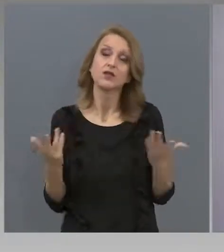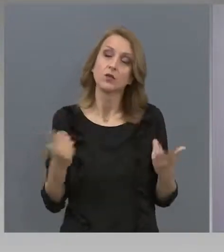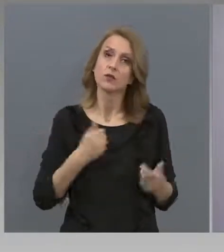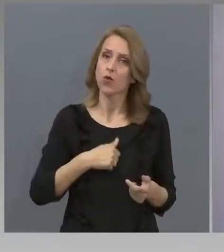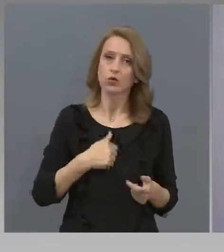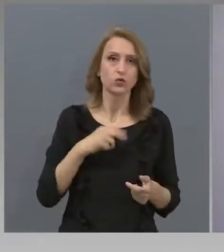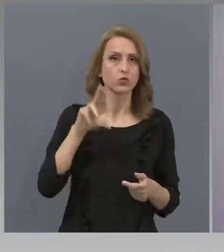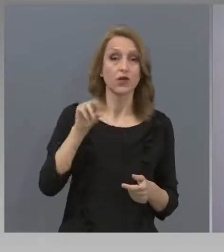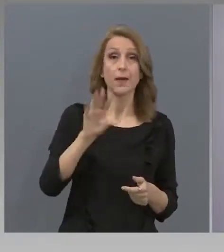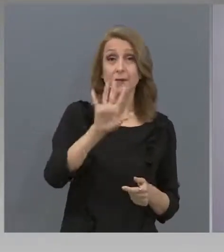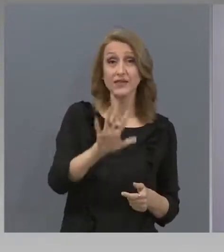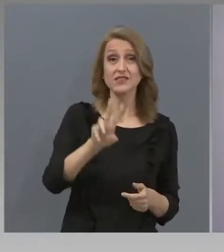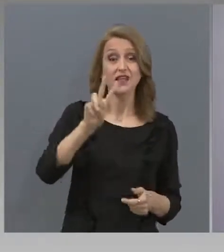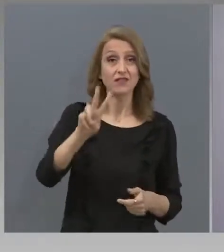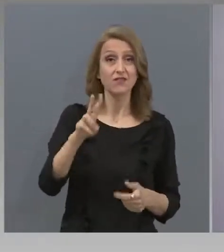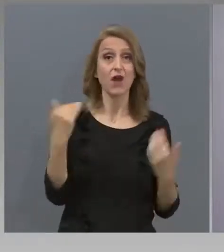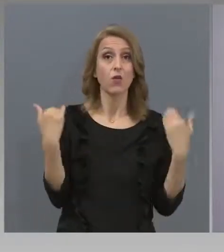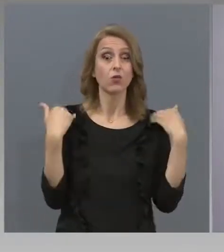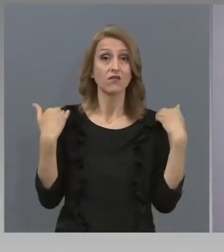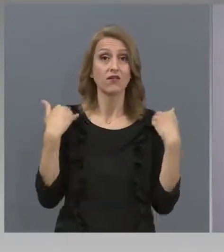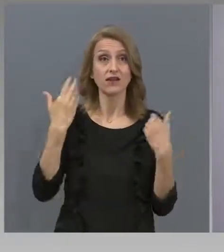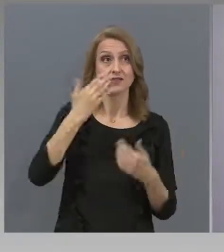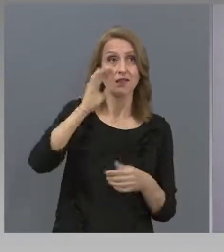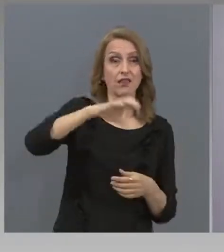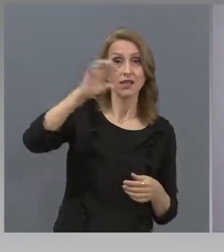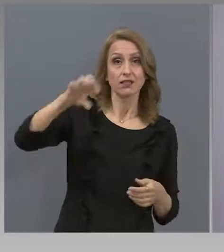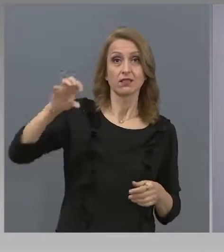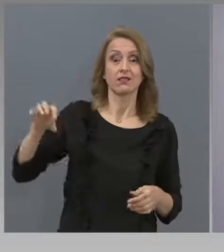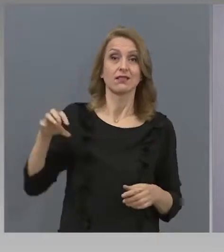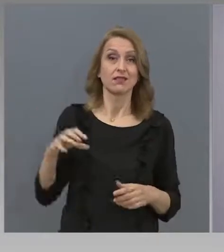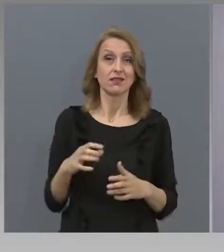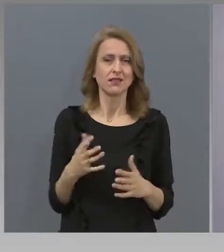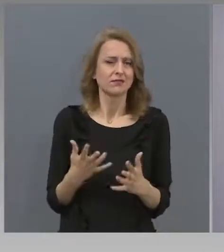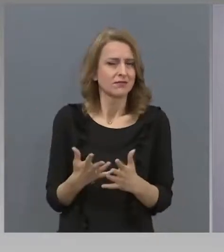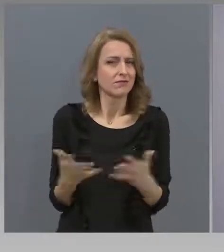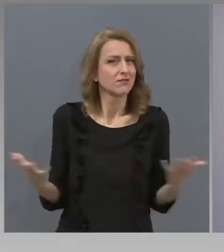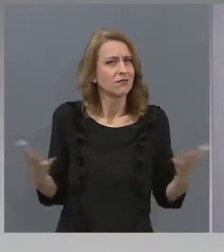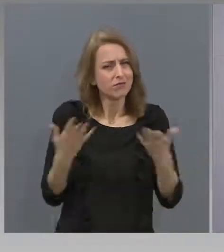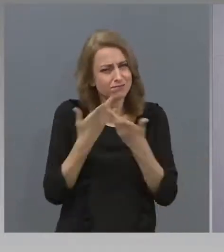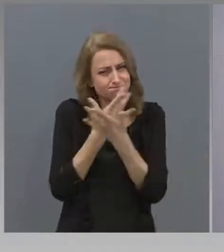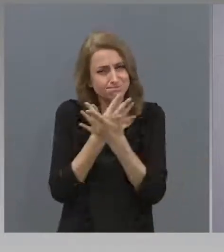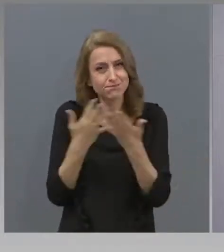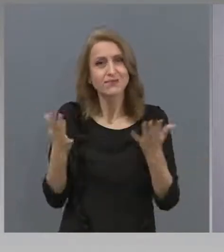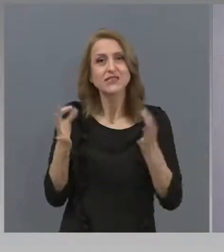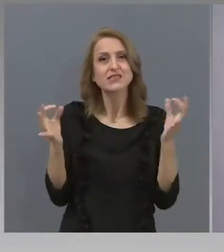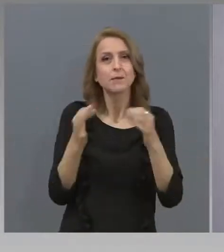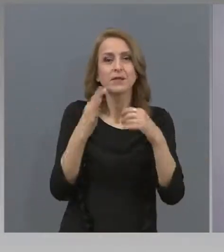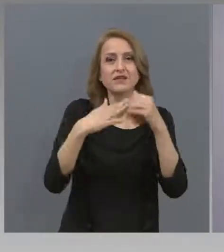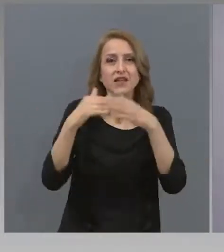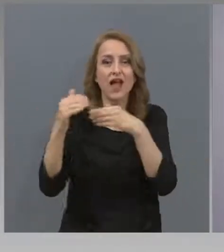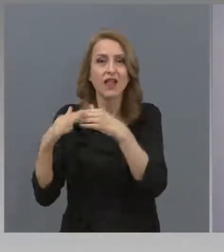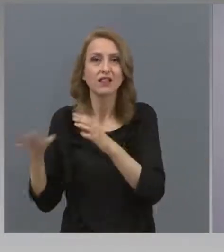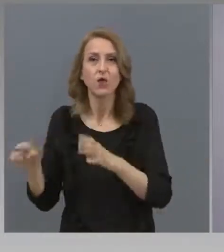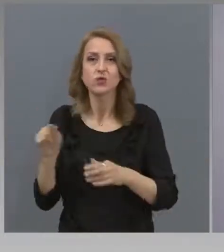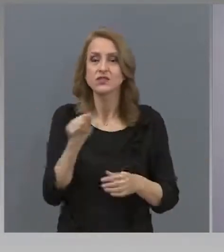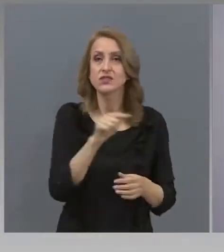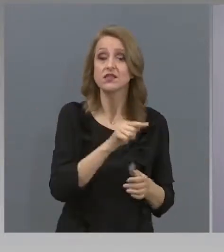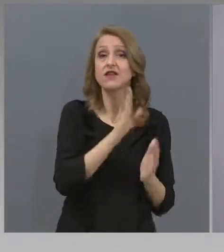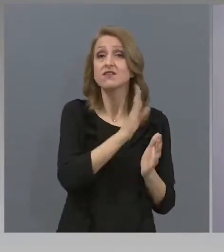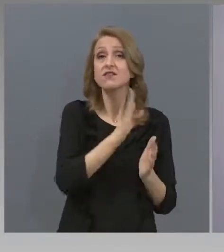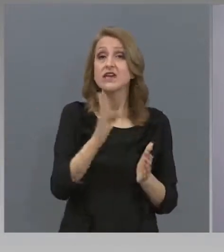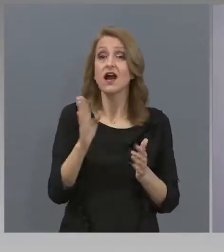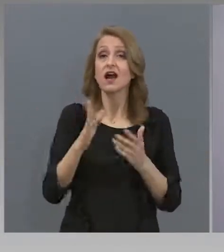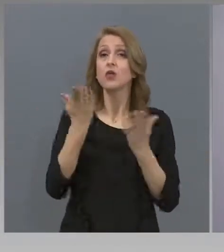училища. 52 виши училища са с хиляди специалности. По всяка специалност е различно, по всяка учебна